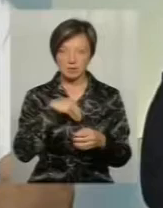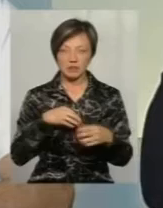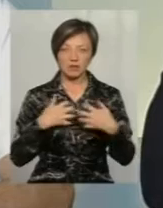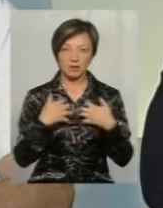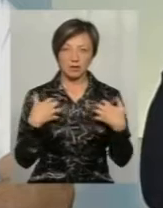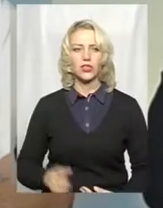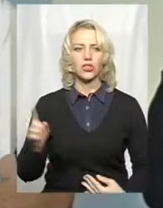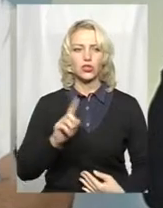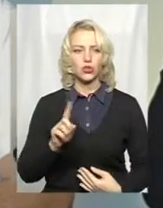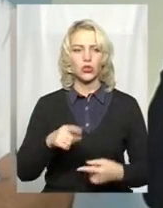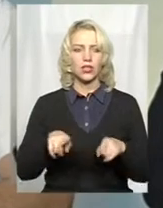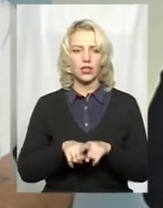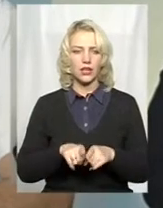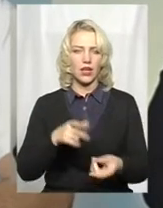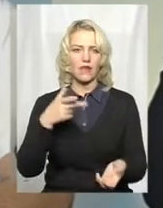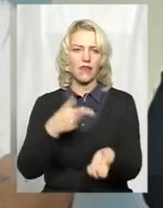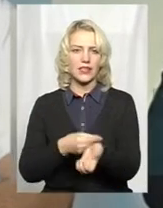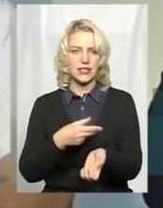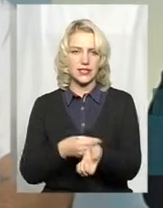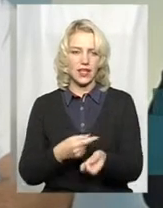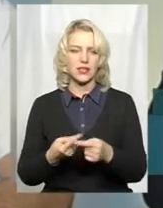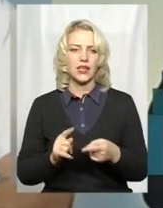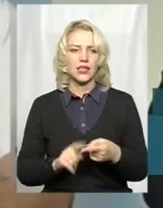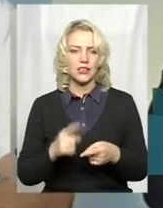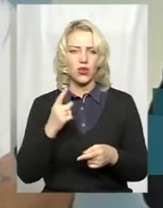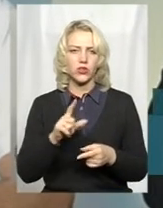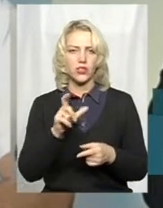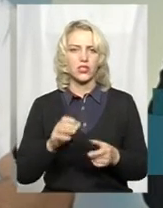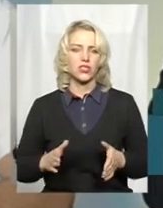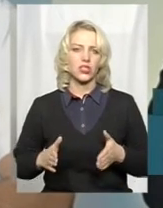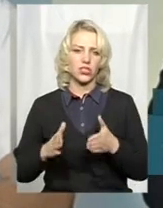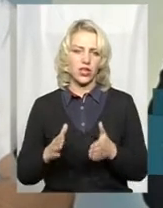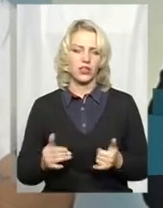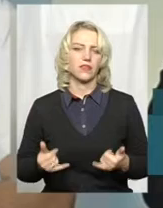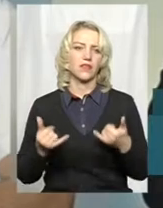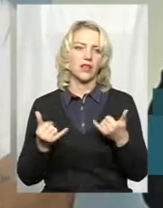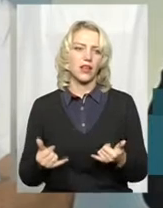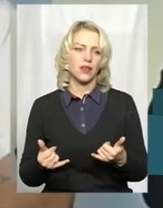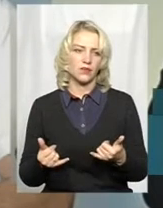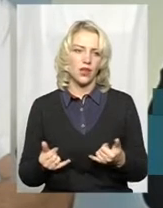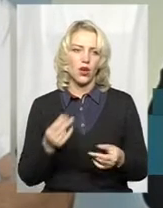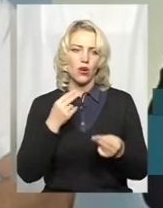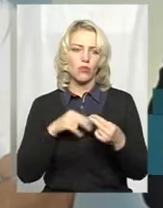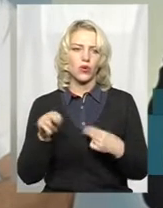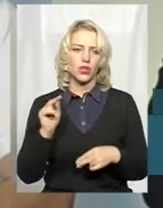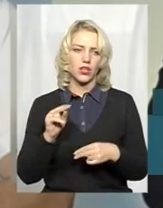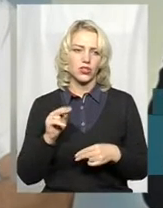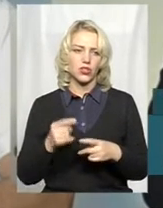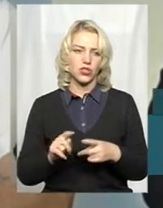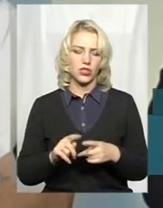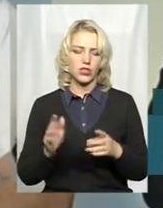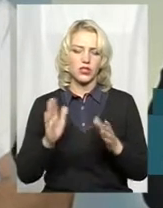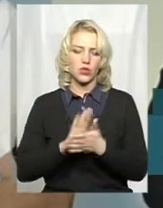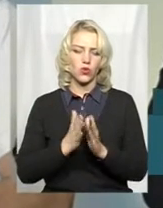Що таке перуральна вакцинація, я хотів би сказати? Це один із шляхів для покращення епізотичній ситуації